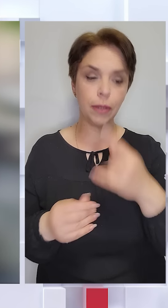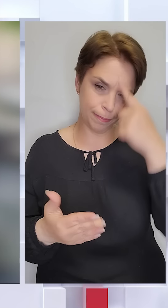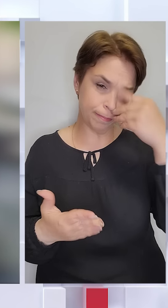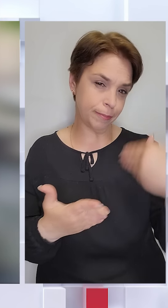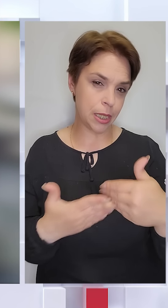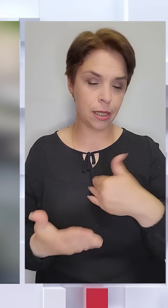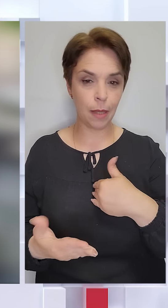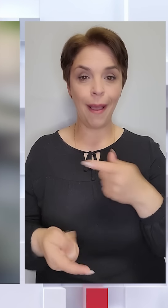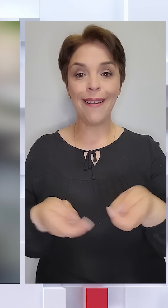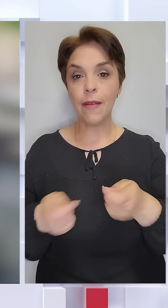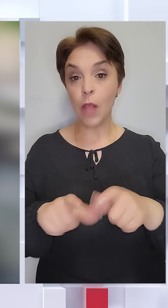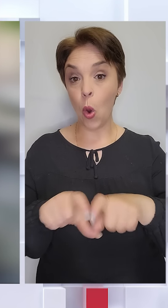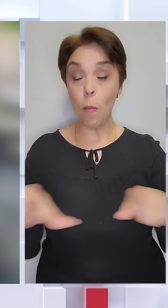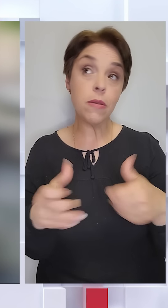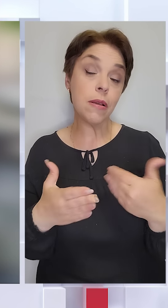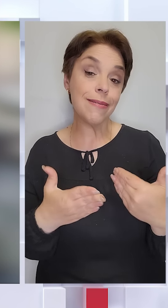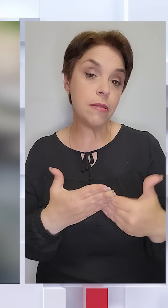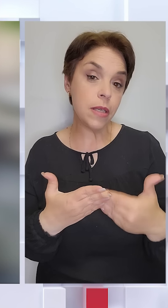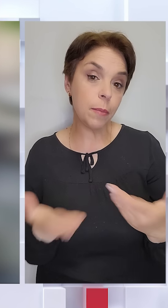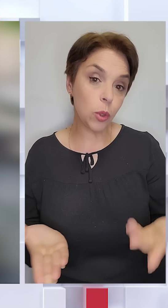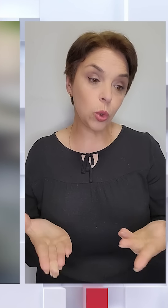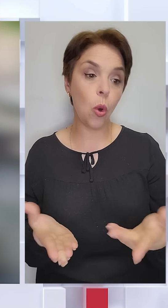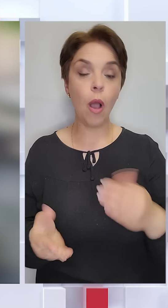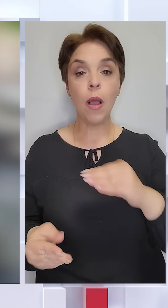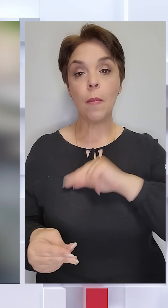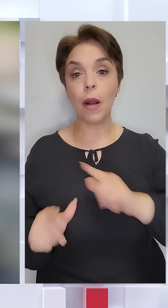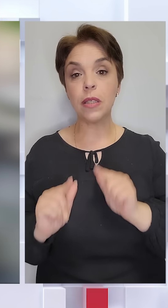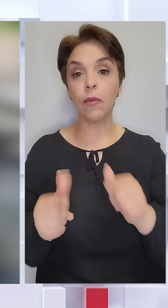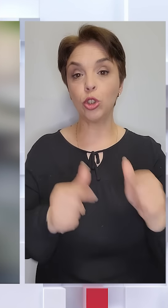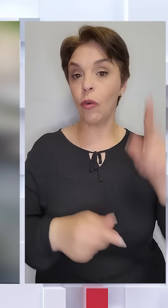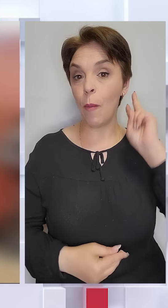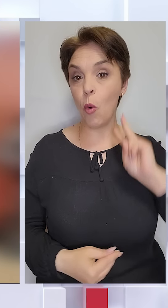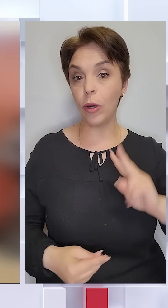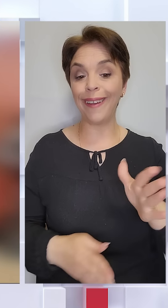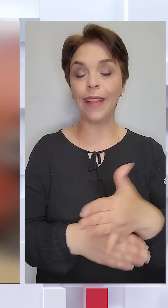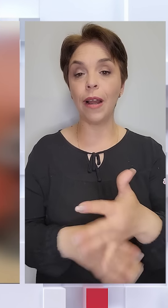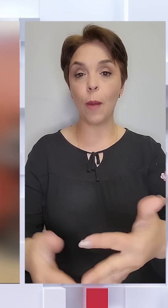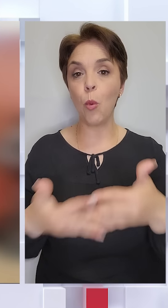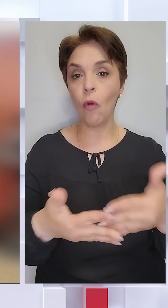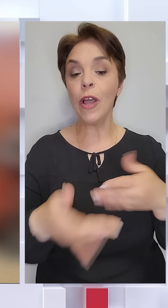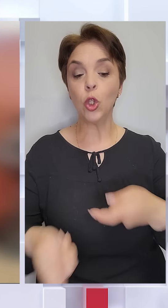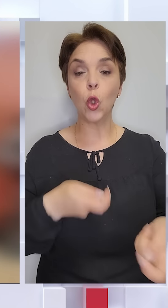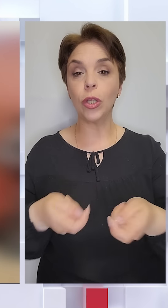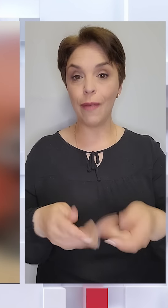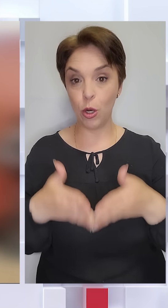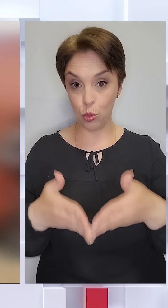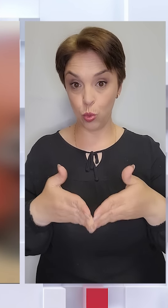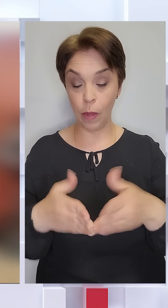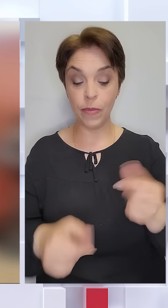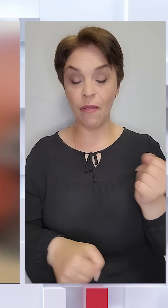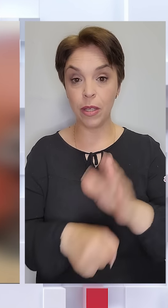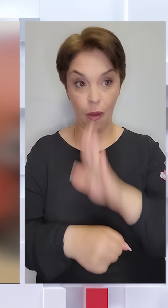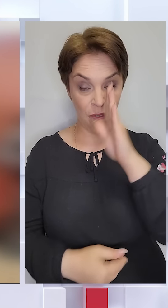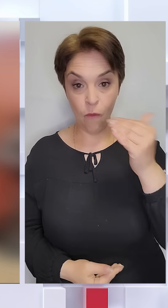себе керівника компанії, яка нібито працевлаштовує моряків на Риболовецькі та торговельні судна. За вказівками